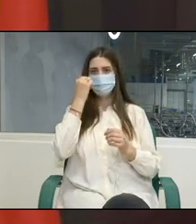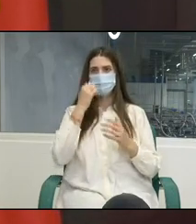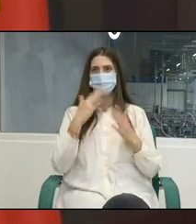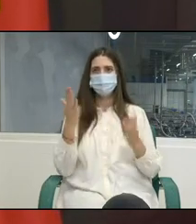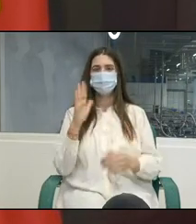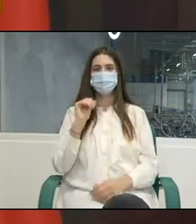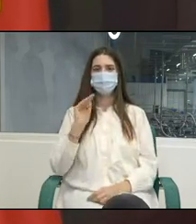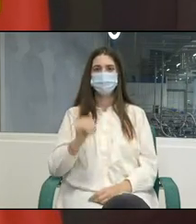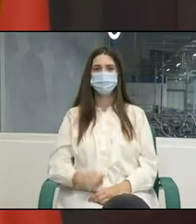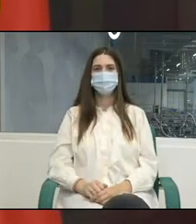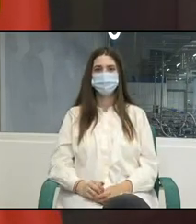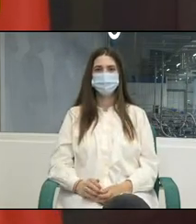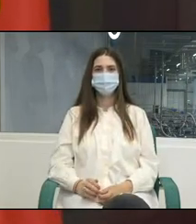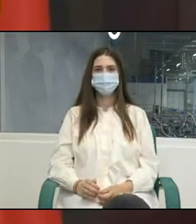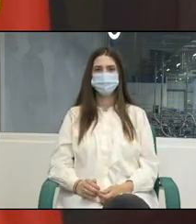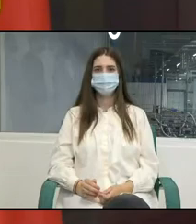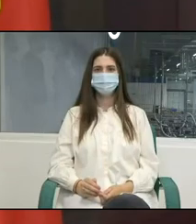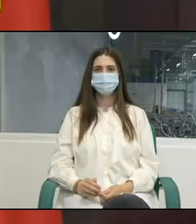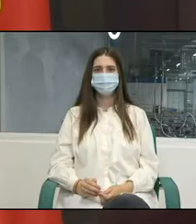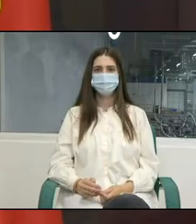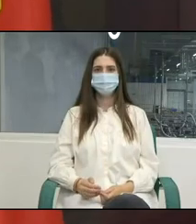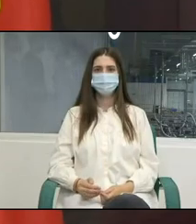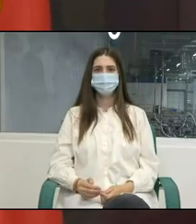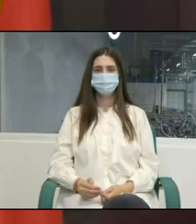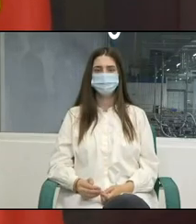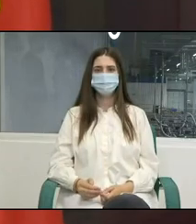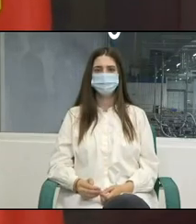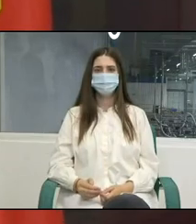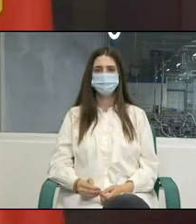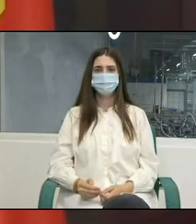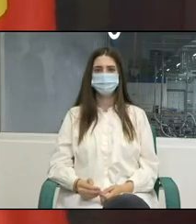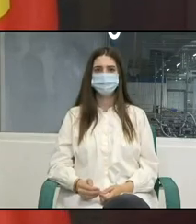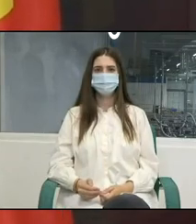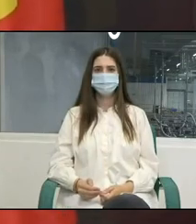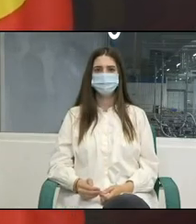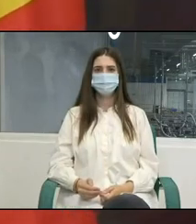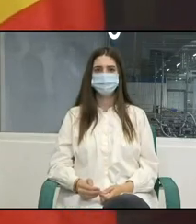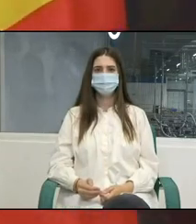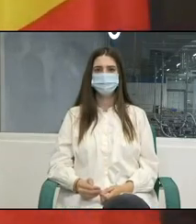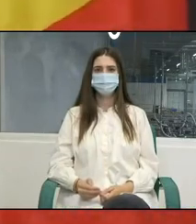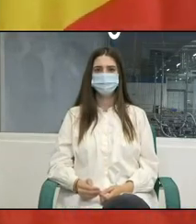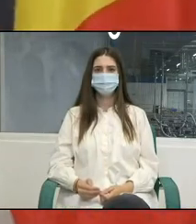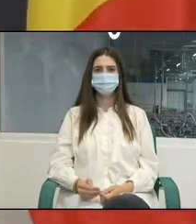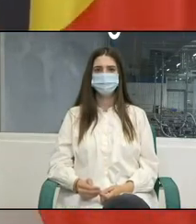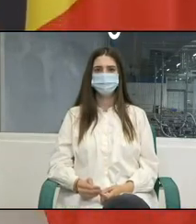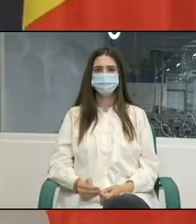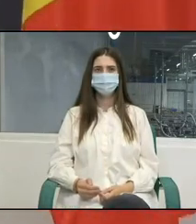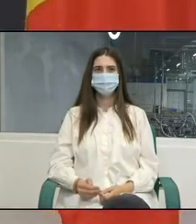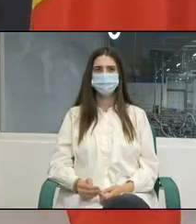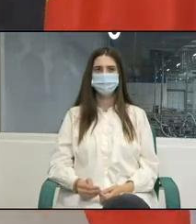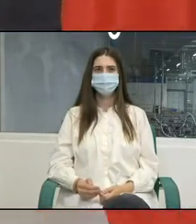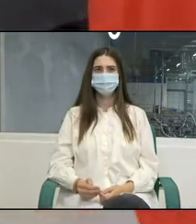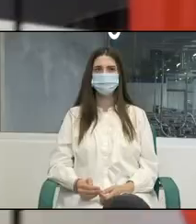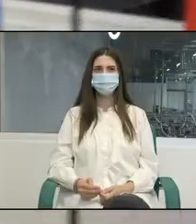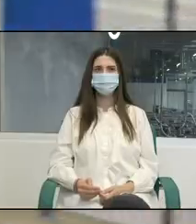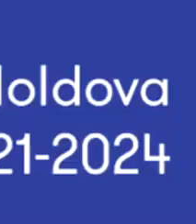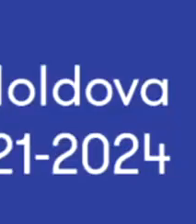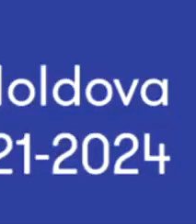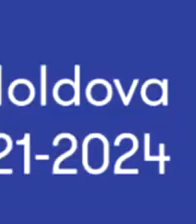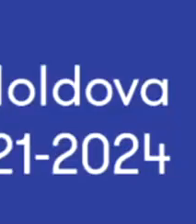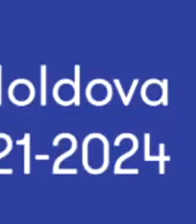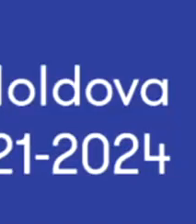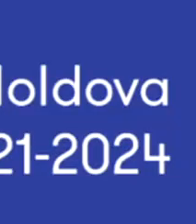da nu le mână nu le mână mână ok take care